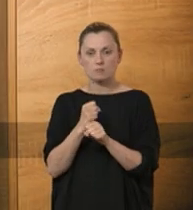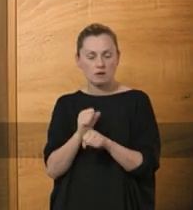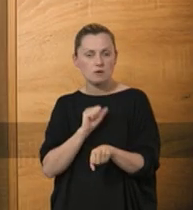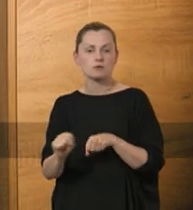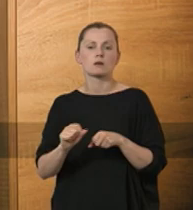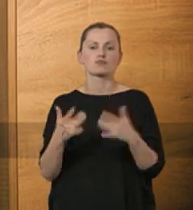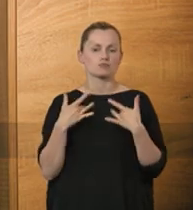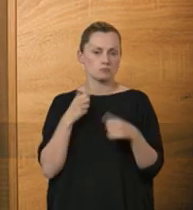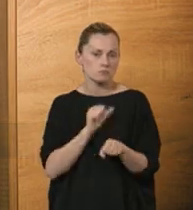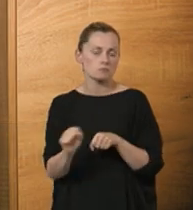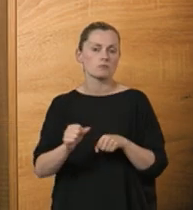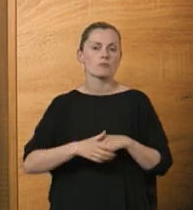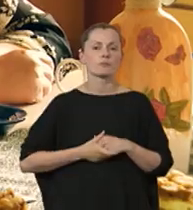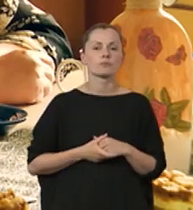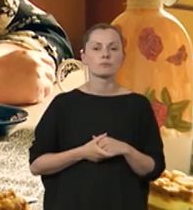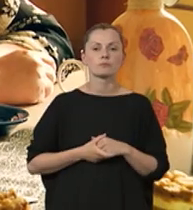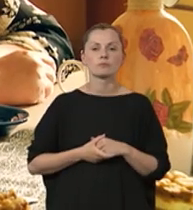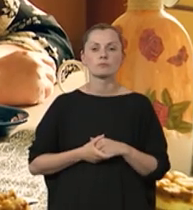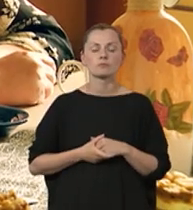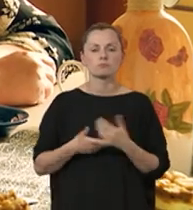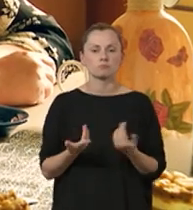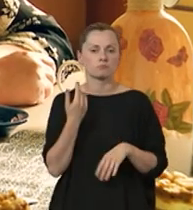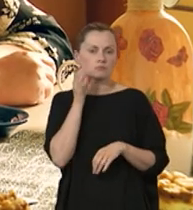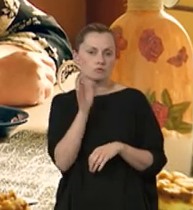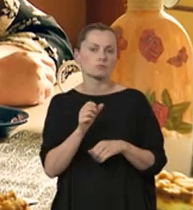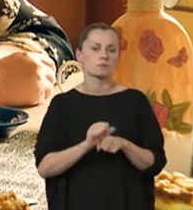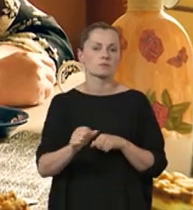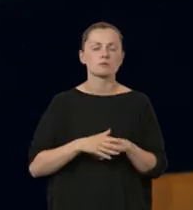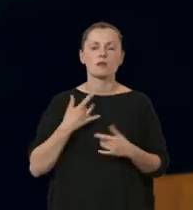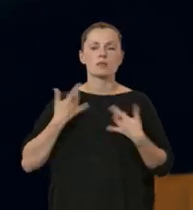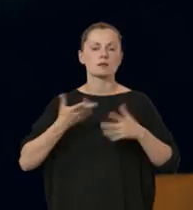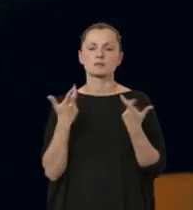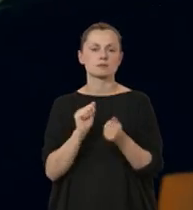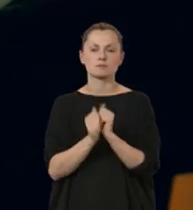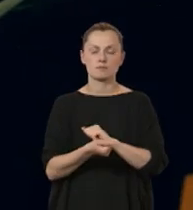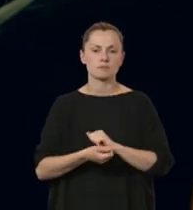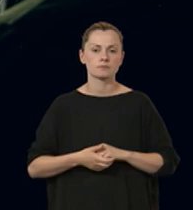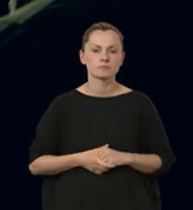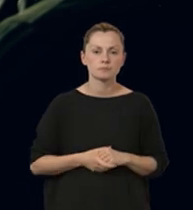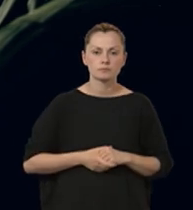praca też jest, jest życie. Także no jest dobrze. Nie chciałbym już nic zmyjać.